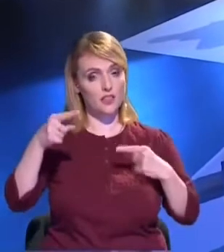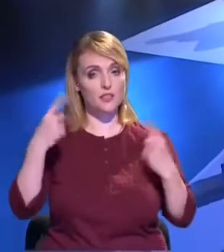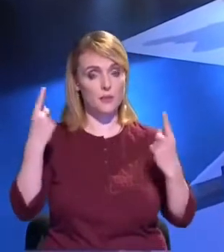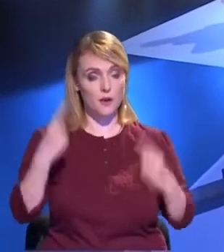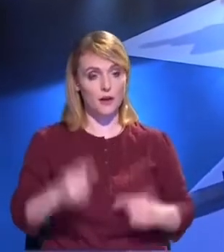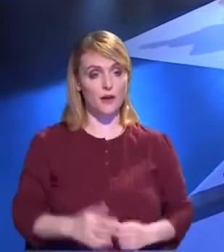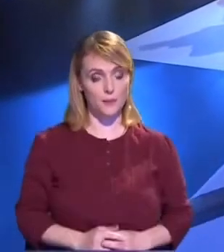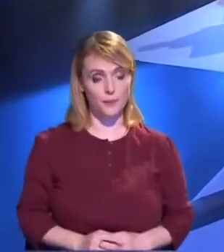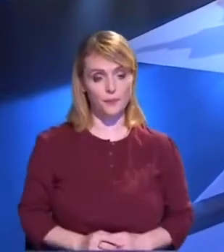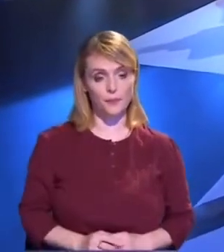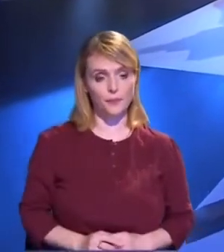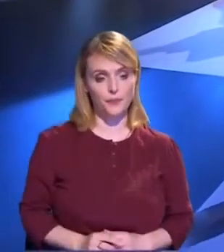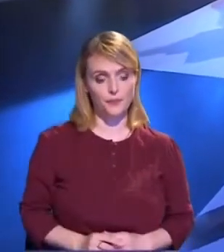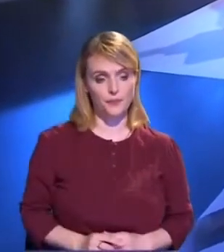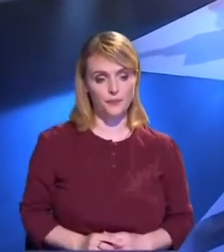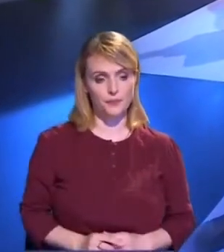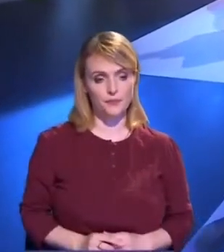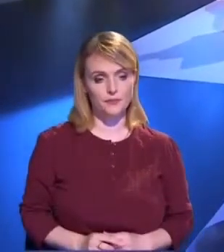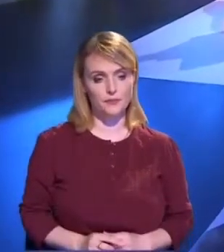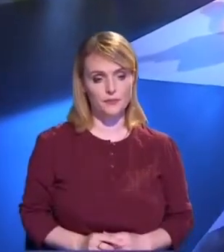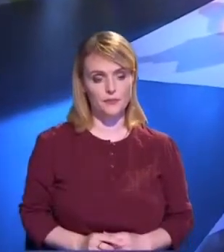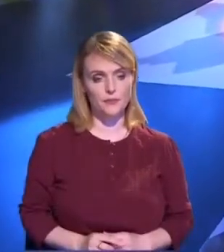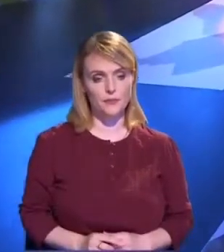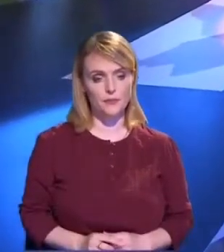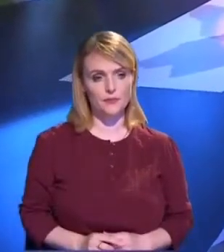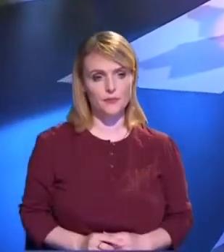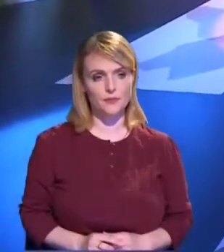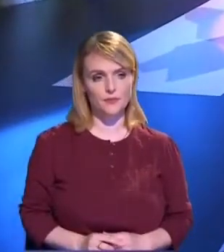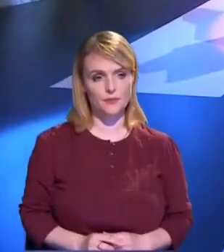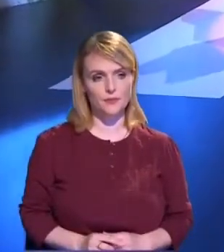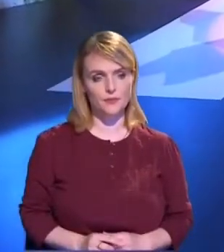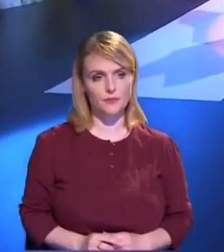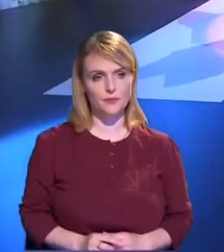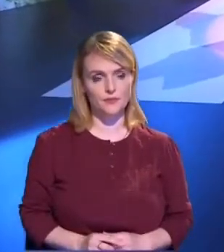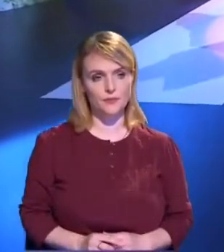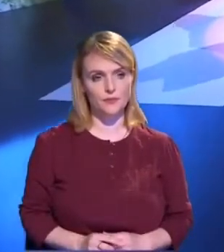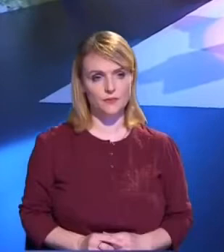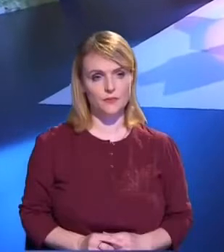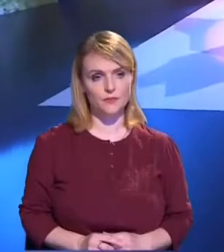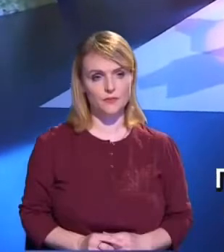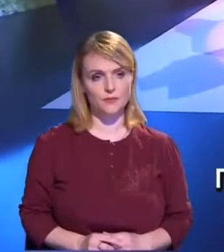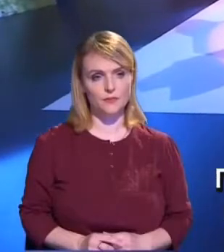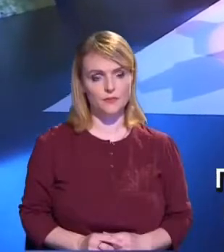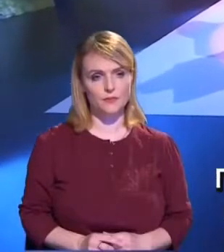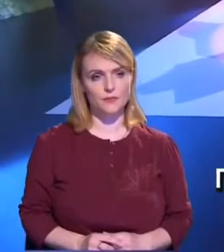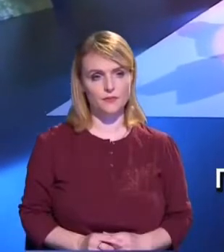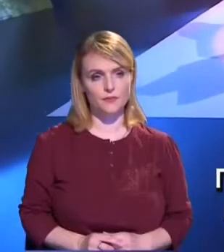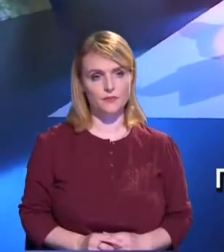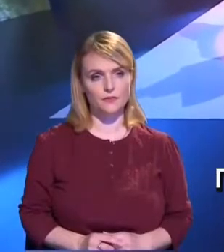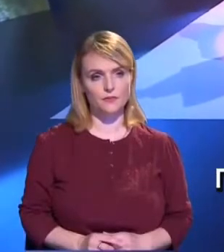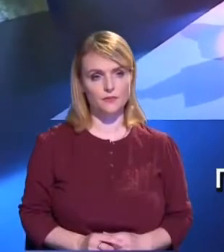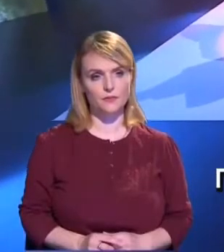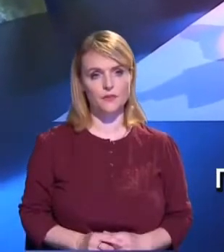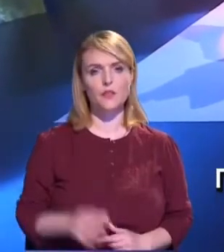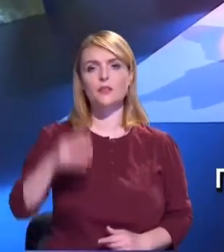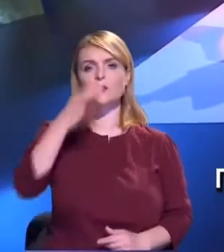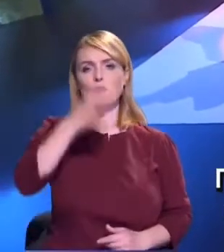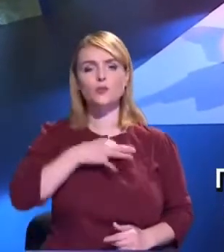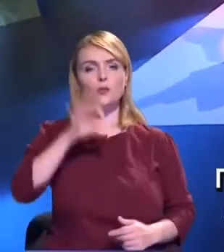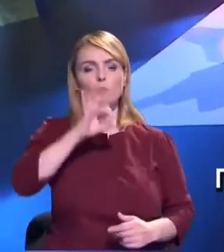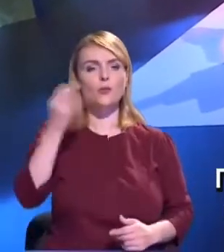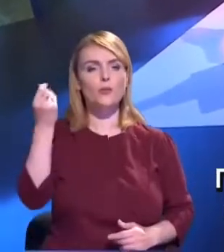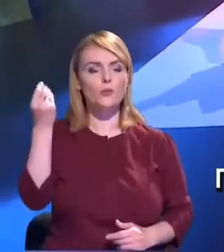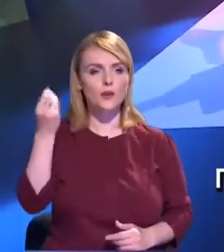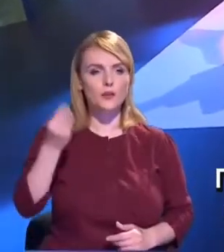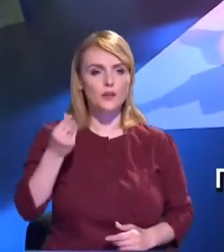12,3% este ceva deja crescut. Despre fonduri, domnule